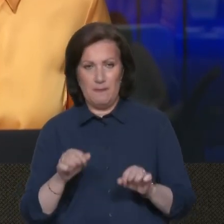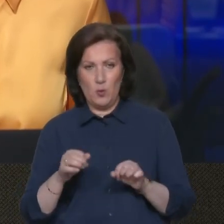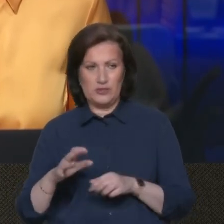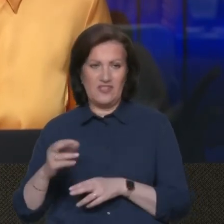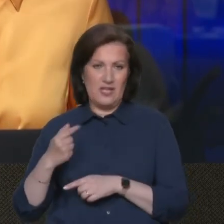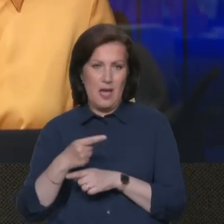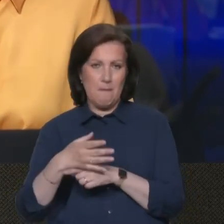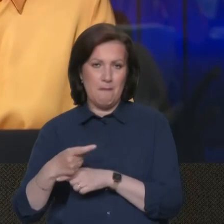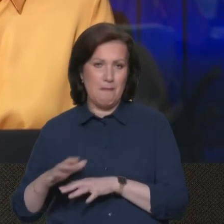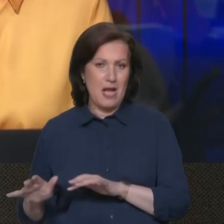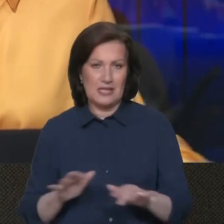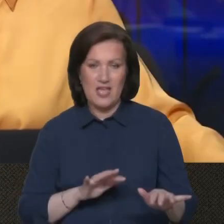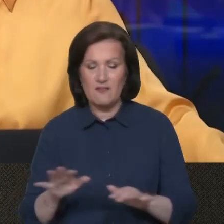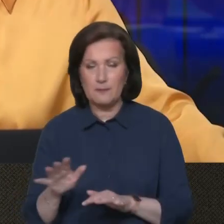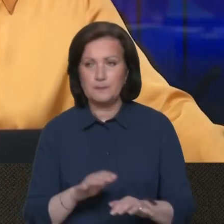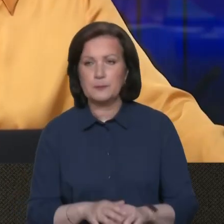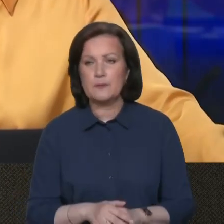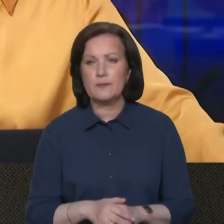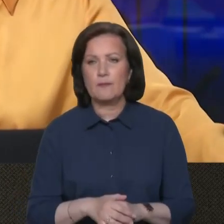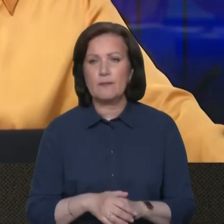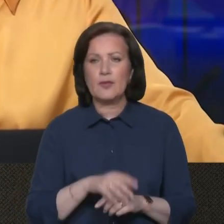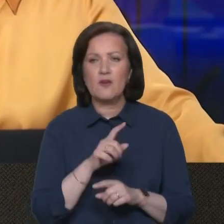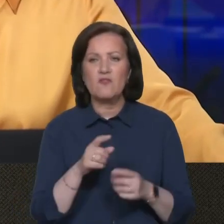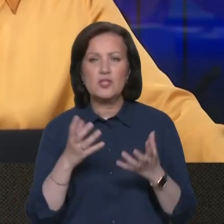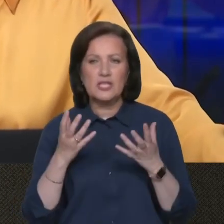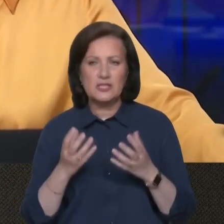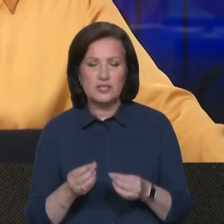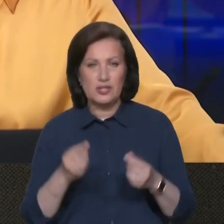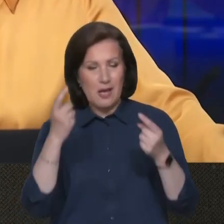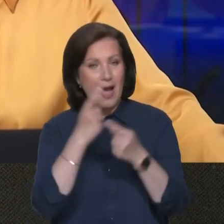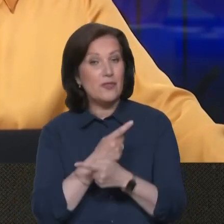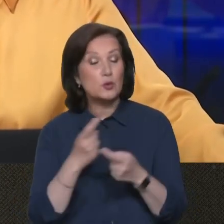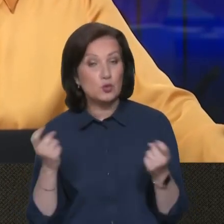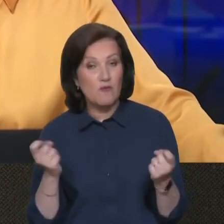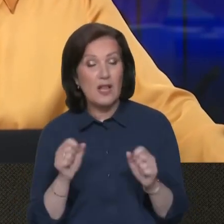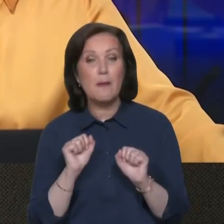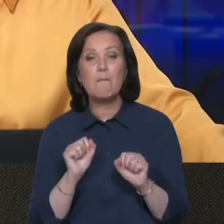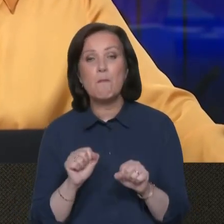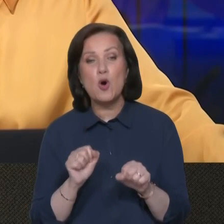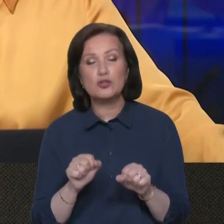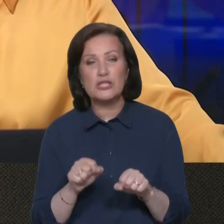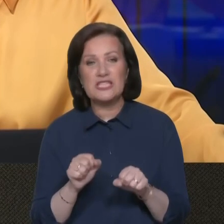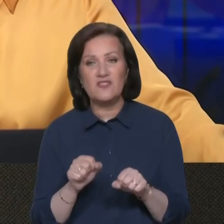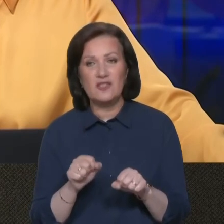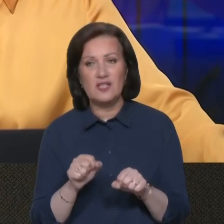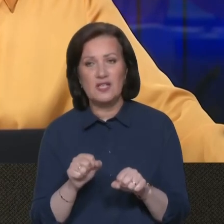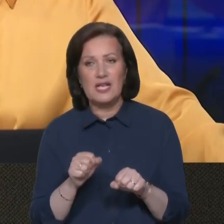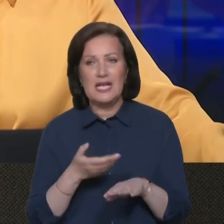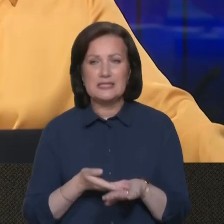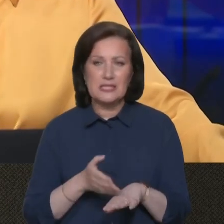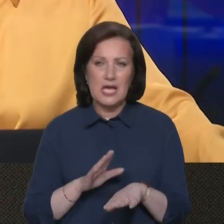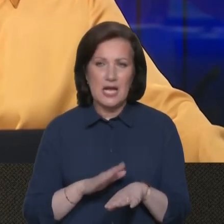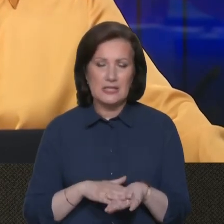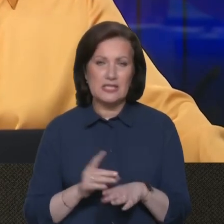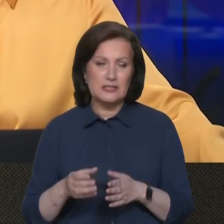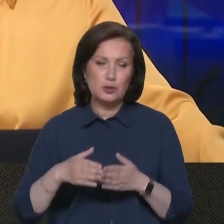менеджу. Крім того, що вони анонсували можливі складнощі з